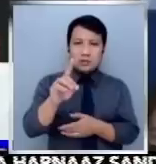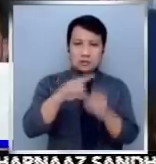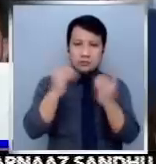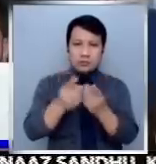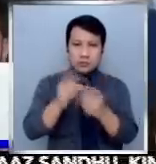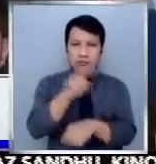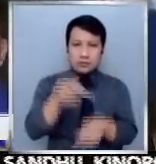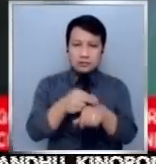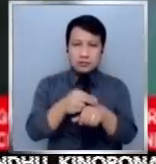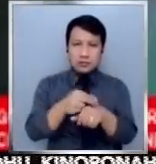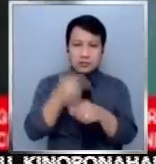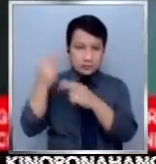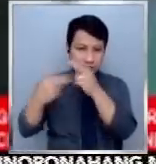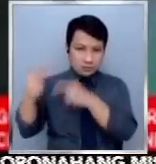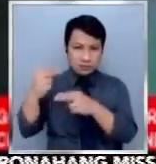Culture.